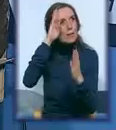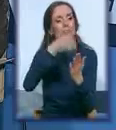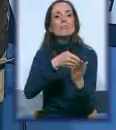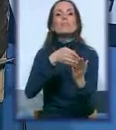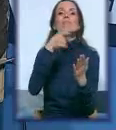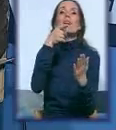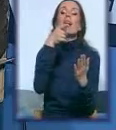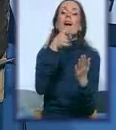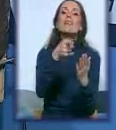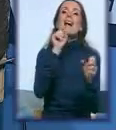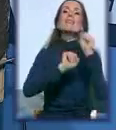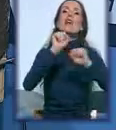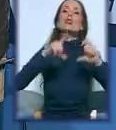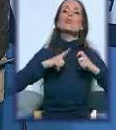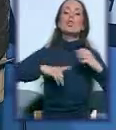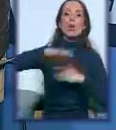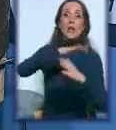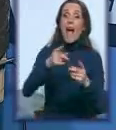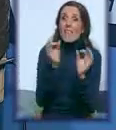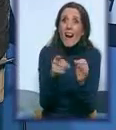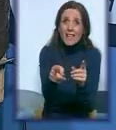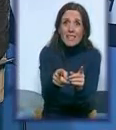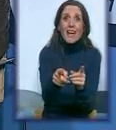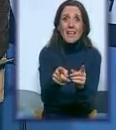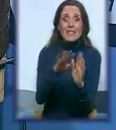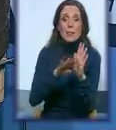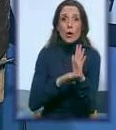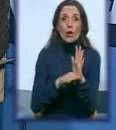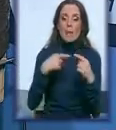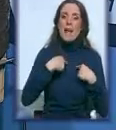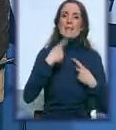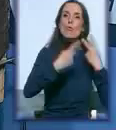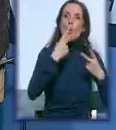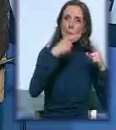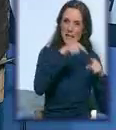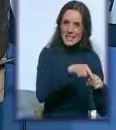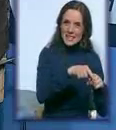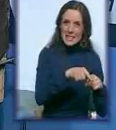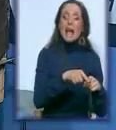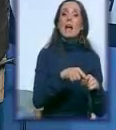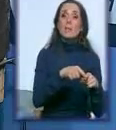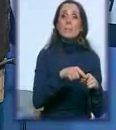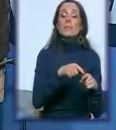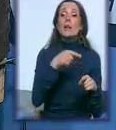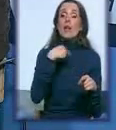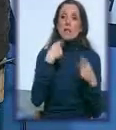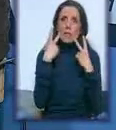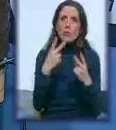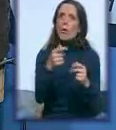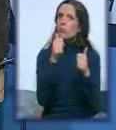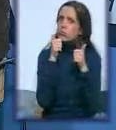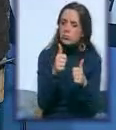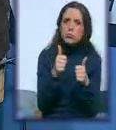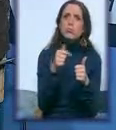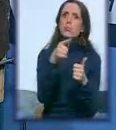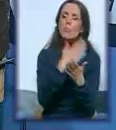jako kvalitetnim programima. Poština komisije i sekretarijat za zaštitu životne sredine pratio sam rad tih organizacija. Baš validne su se javile sa politikama i Evropske